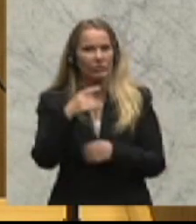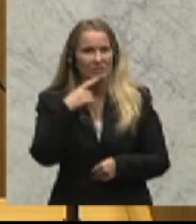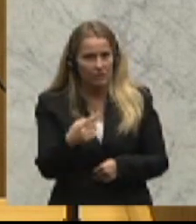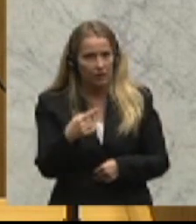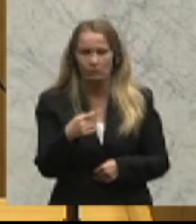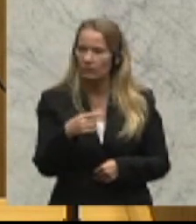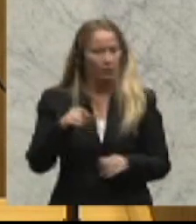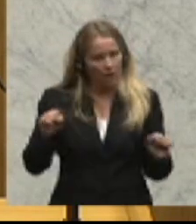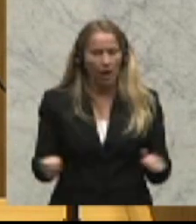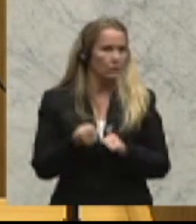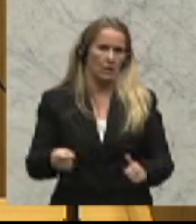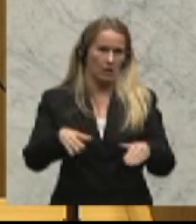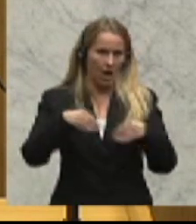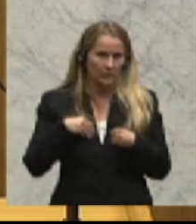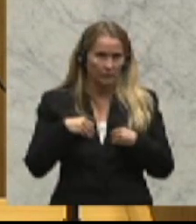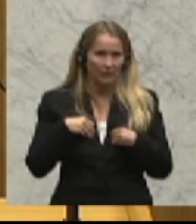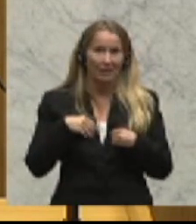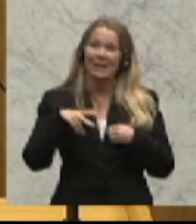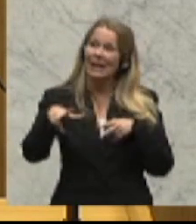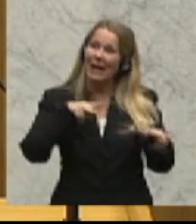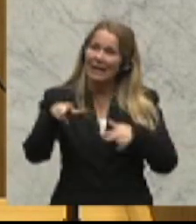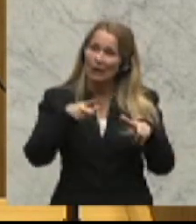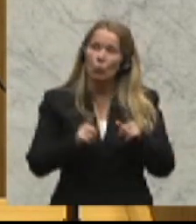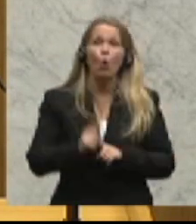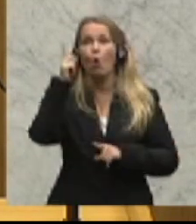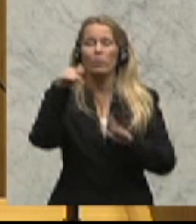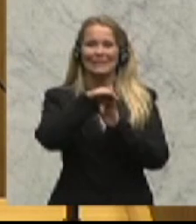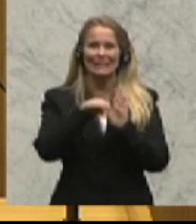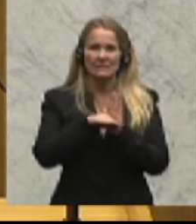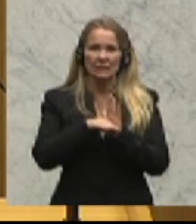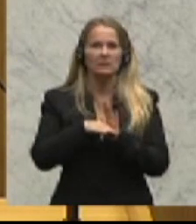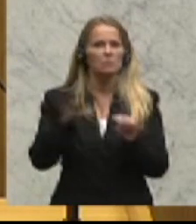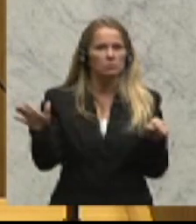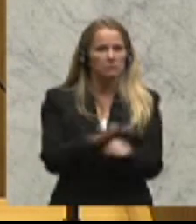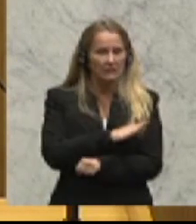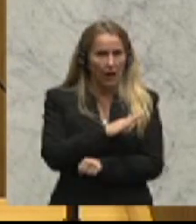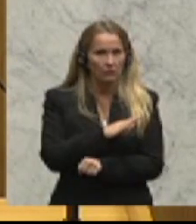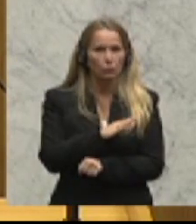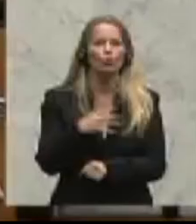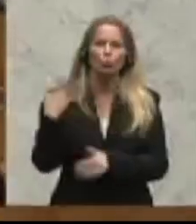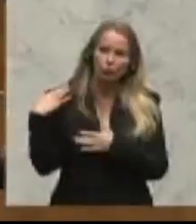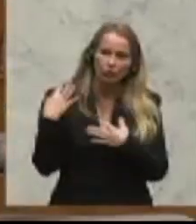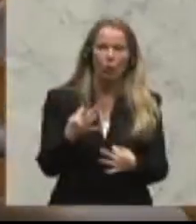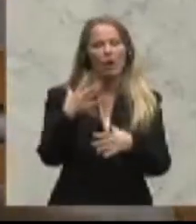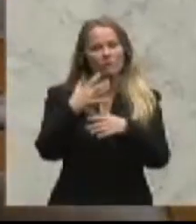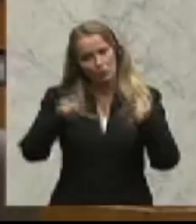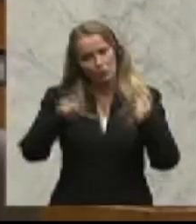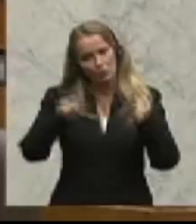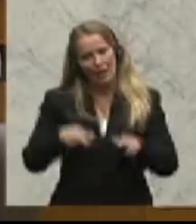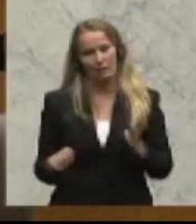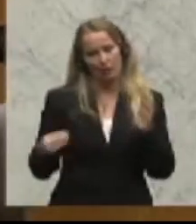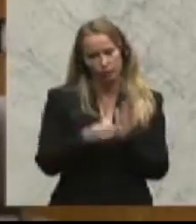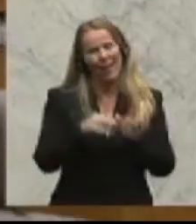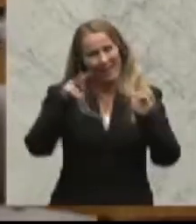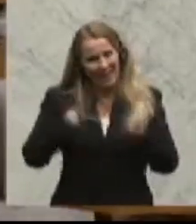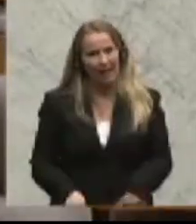inakzeptabel, dass eine Regierung das oberste Gesetz ihres Landes missachtet und wiederholt die verfassungsrechtlich verankerten Rechte und